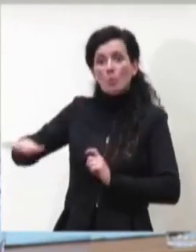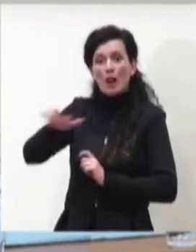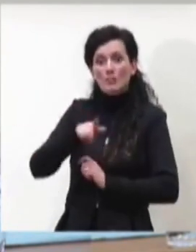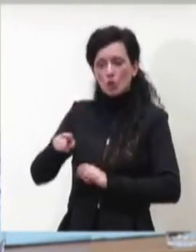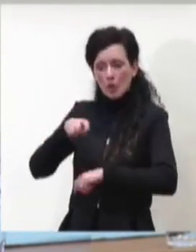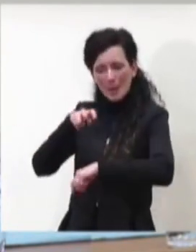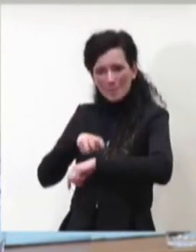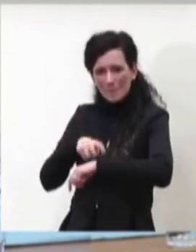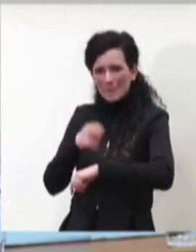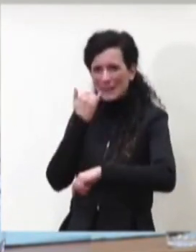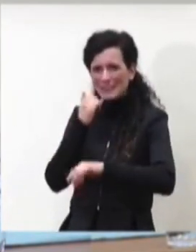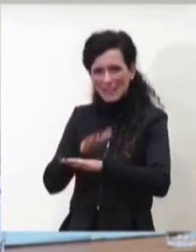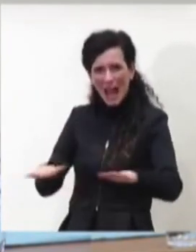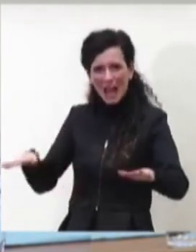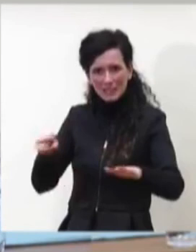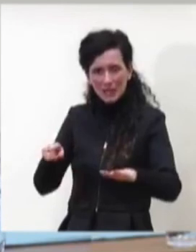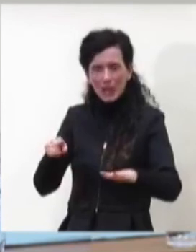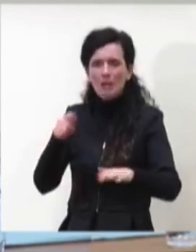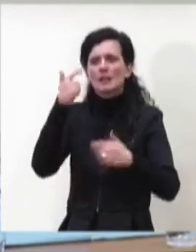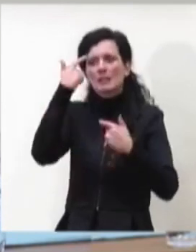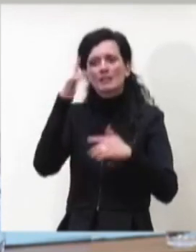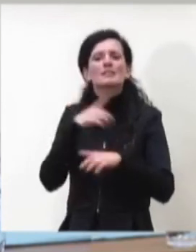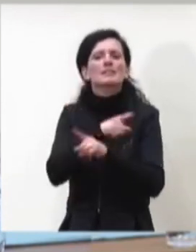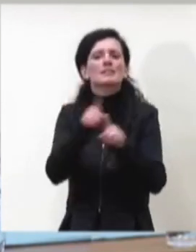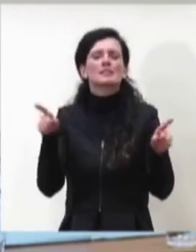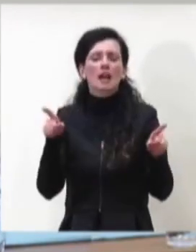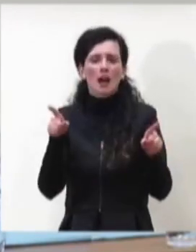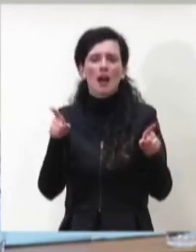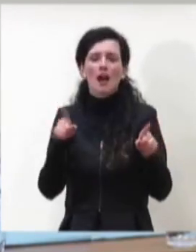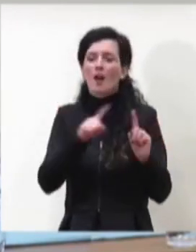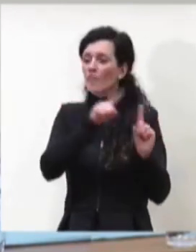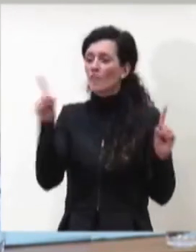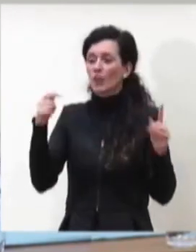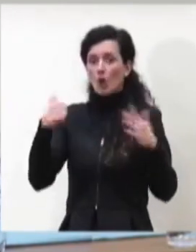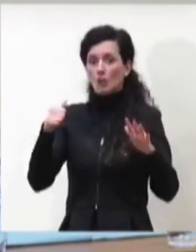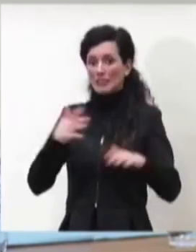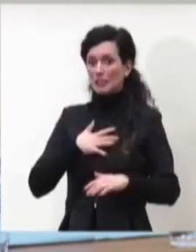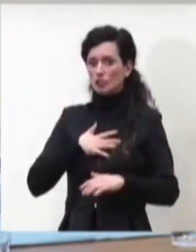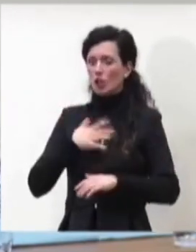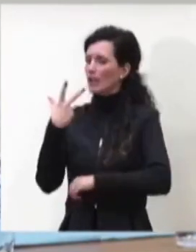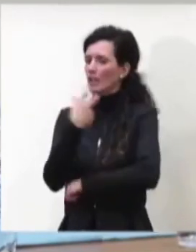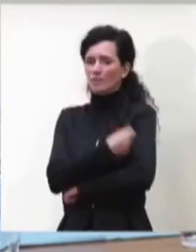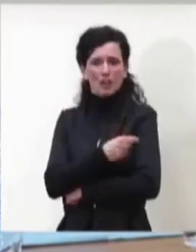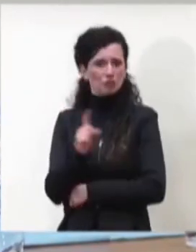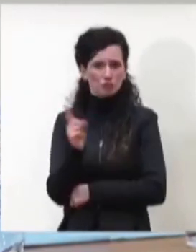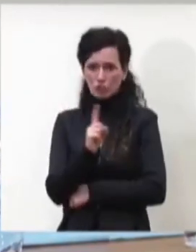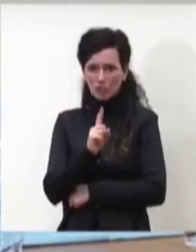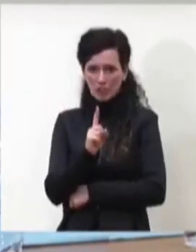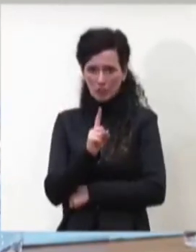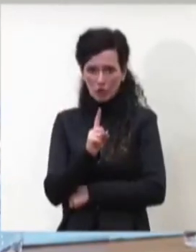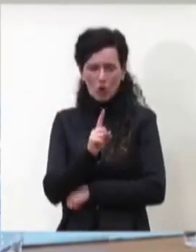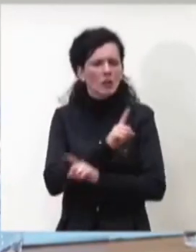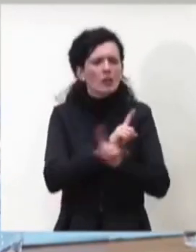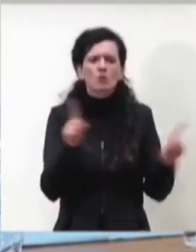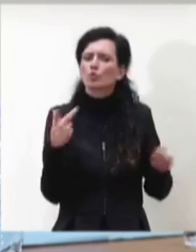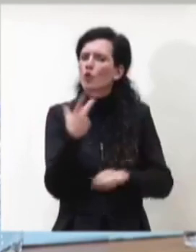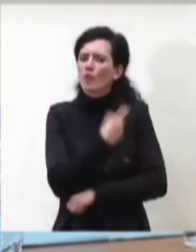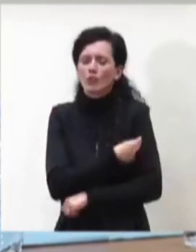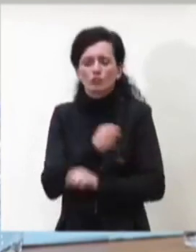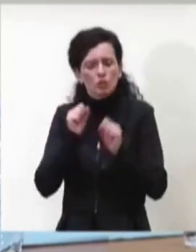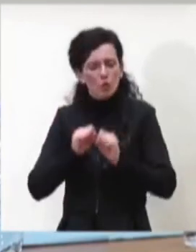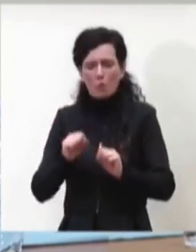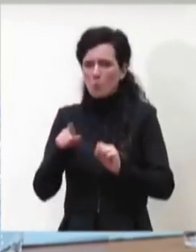sapete che non può essere vaccinata fino ai 16 anni con nessuno dei vaccini la riflessione che